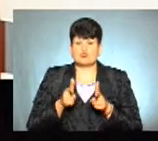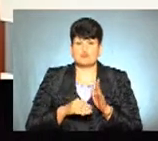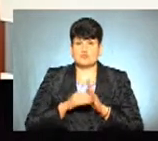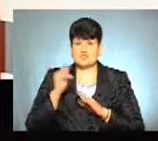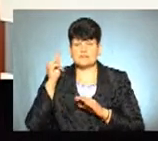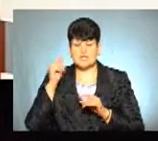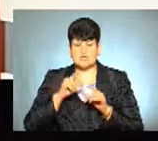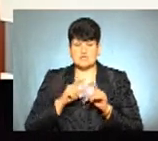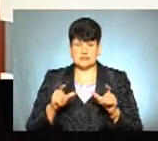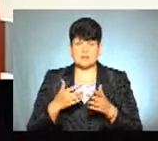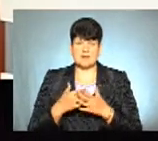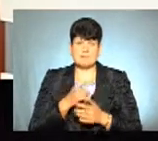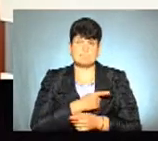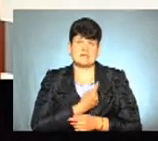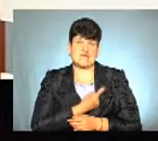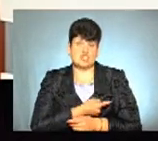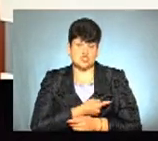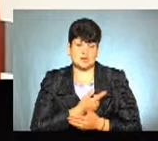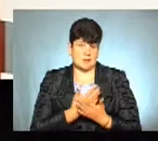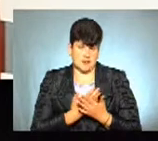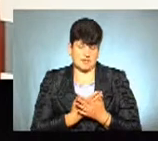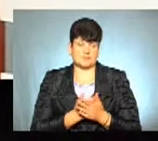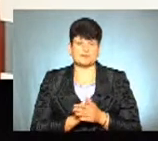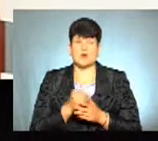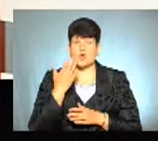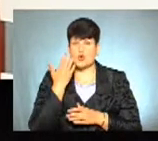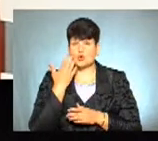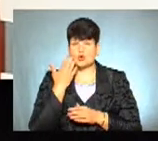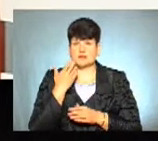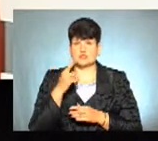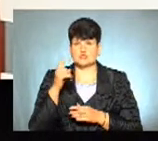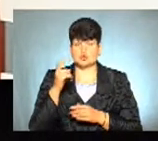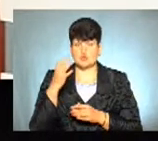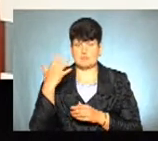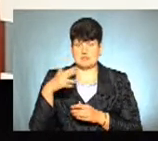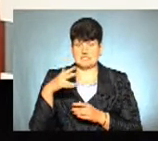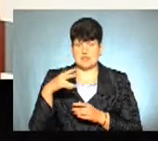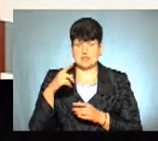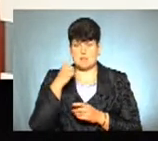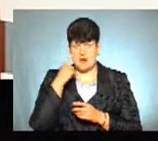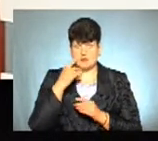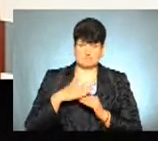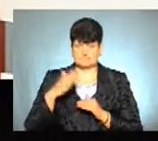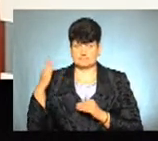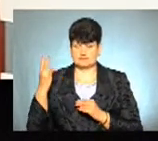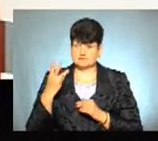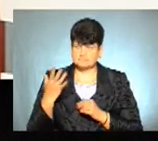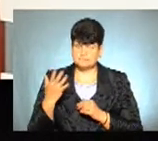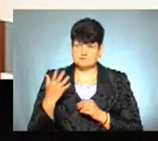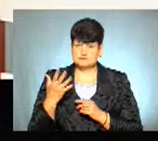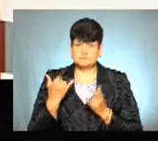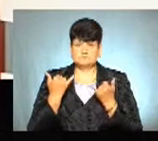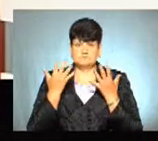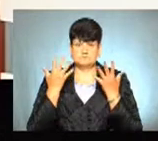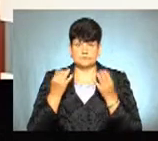заклади, наприклад, медичні, коли поріг 150 балів. І на сьогоднішній